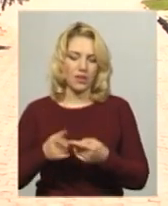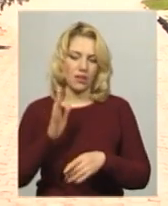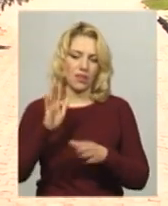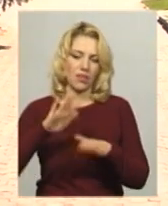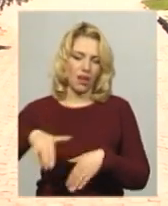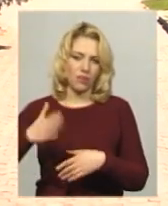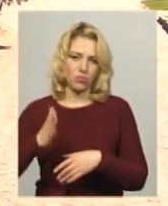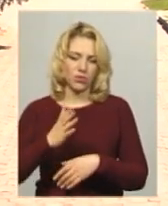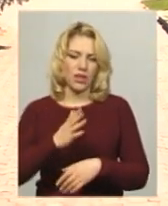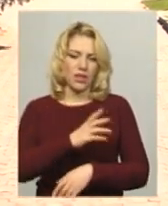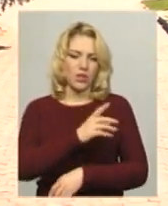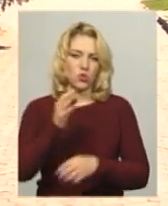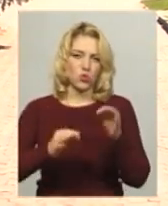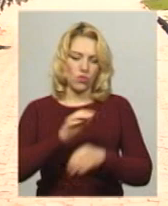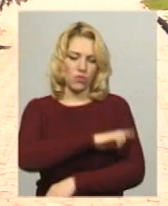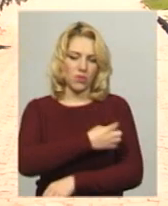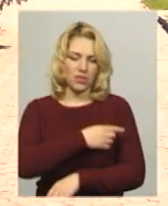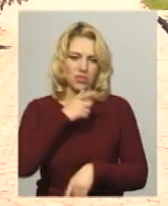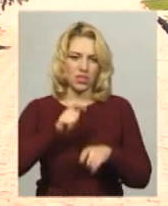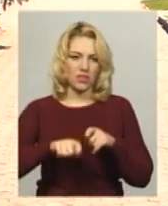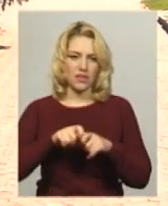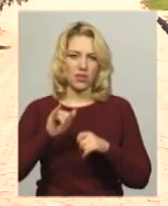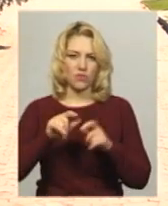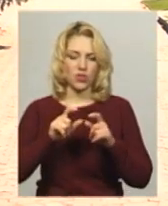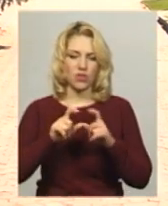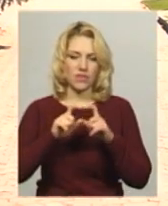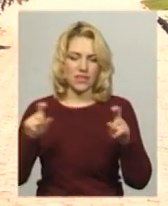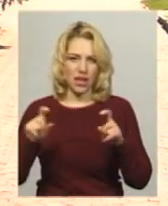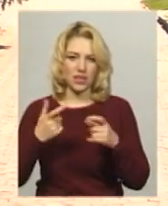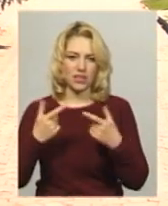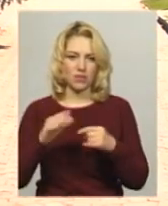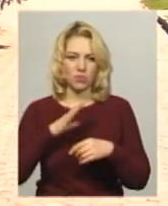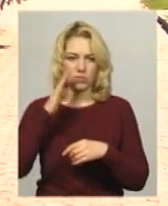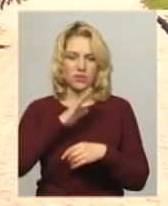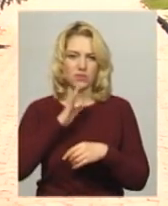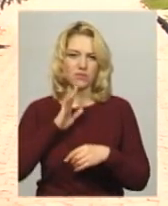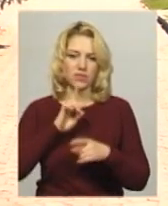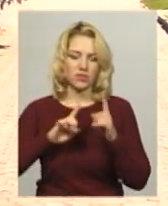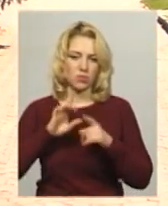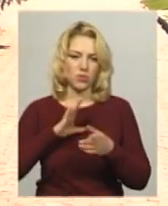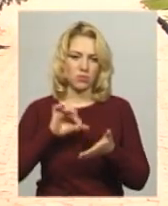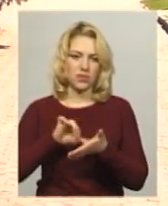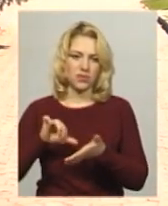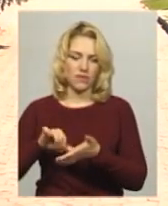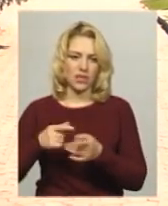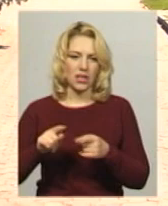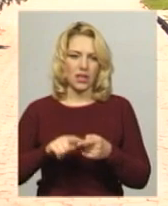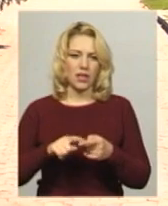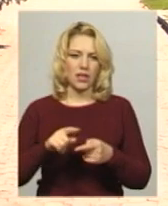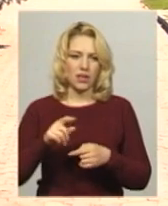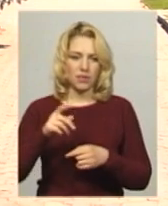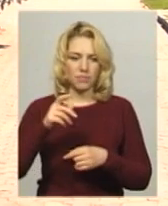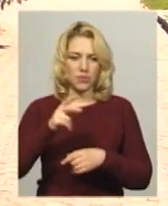експертизи. Також в дошкільному начальному закладі, в якому відбувалися батьківські збори, були присутні представники ювенальної превенції